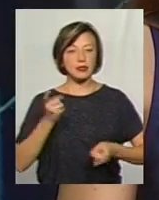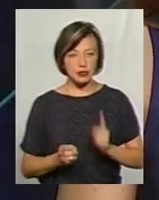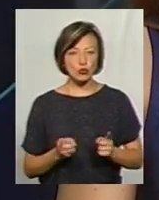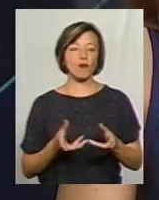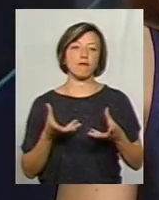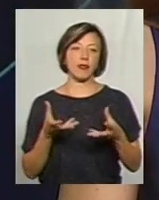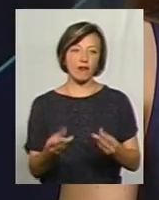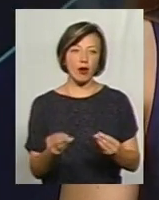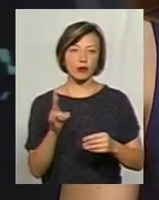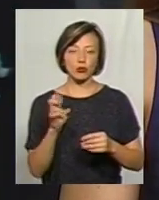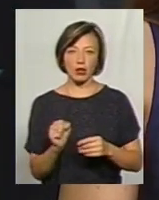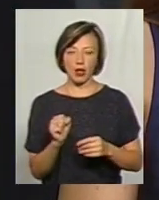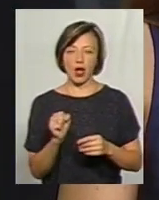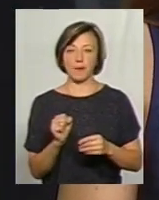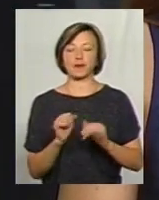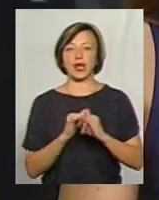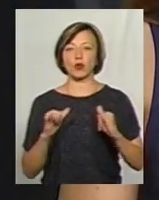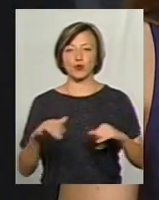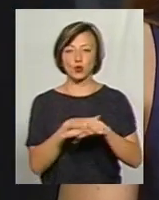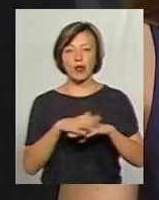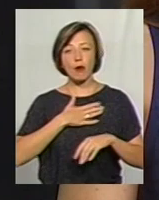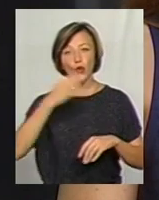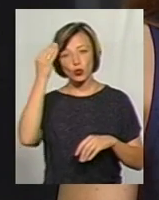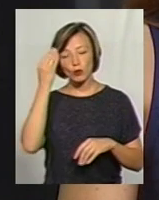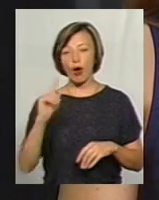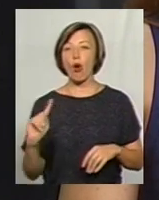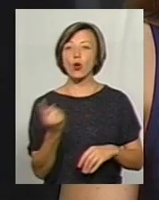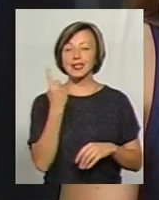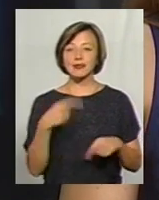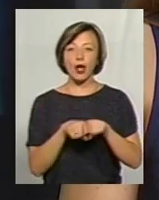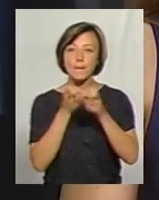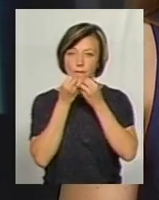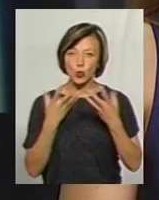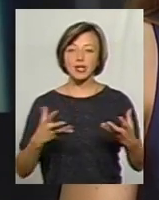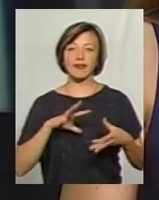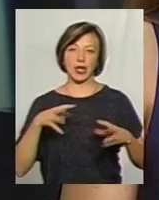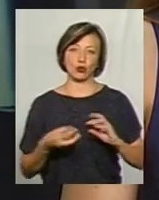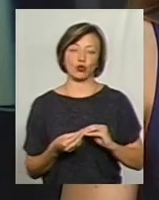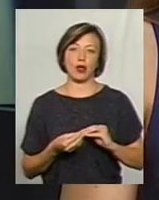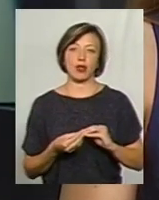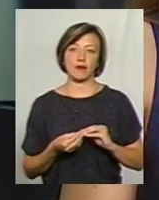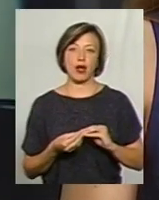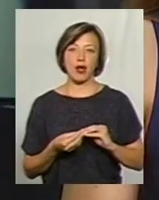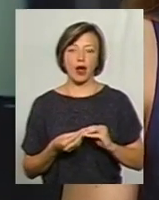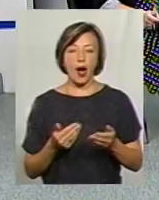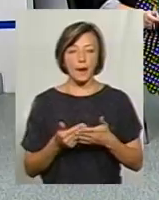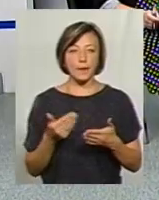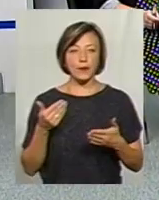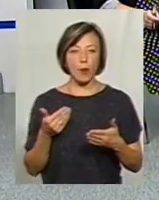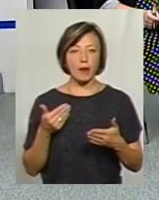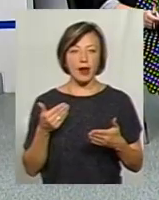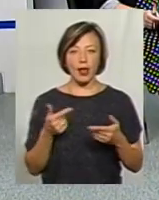впливають на розвиток суспільства. На мою думку, це один з таких позитивних результатів попереднього